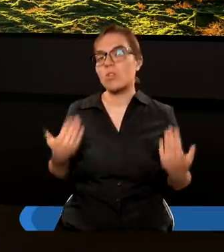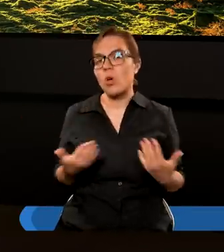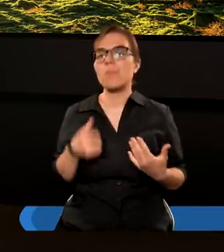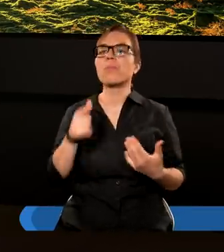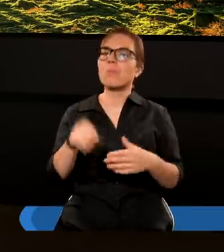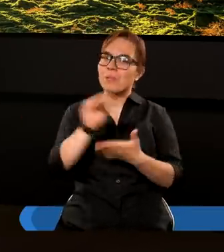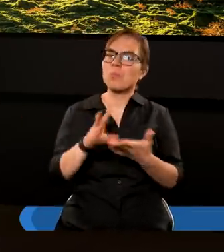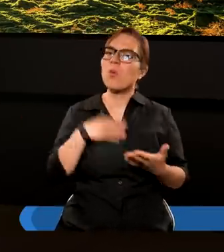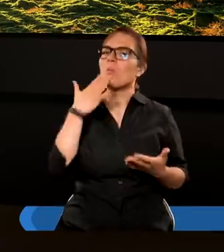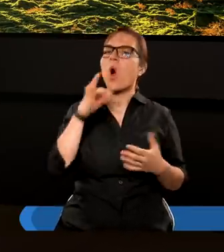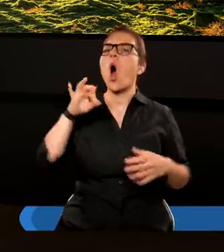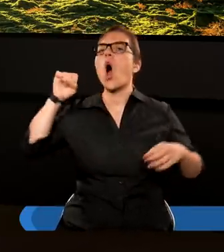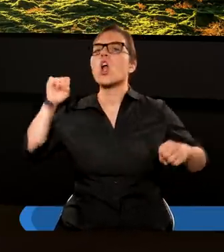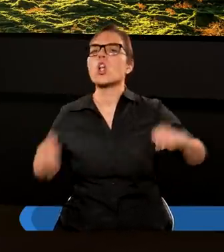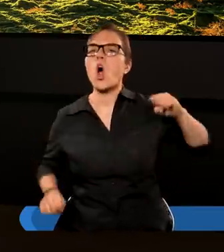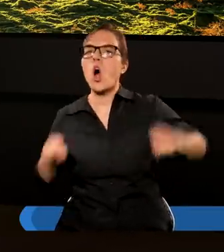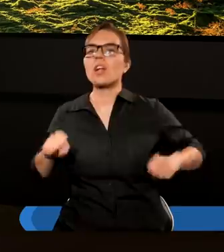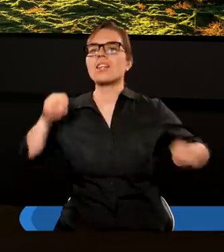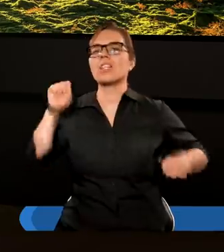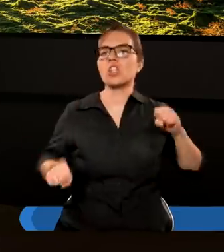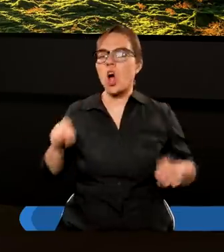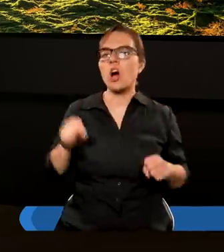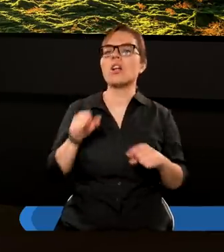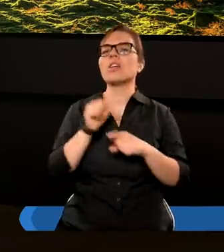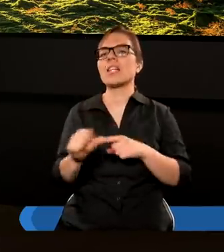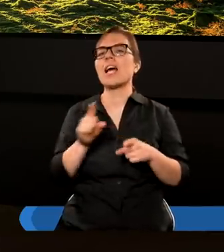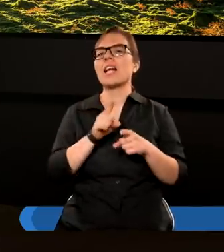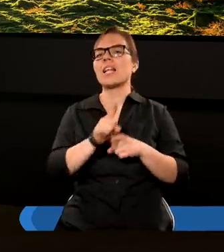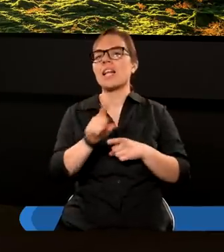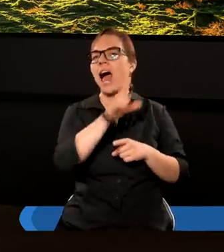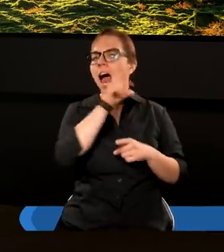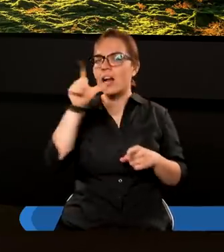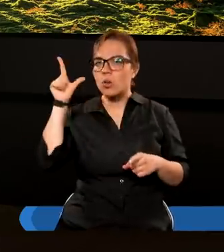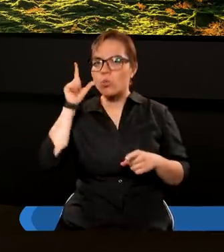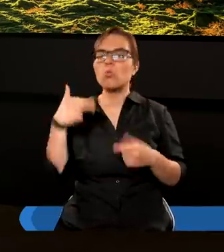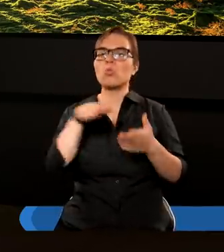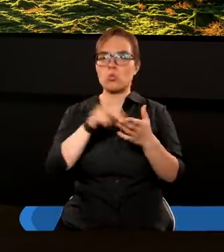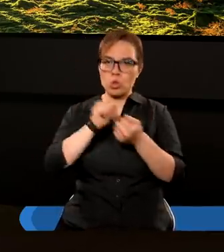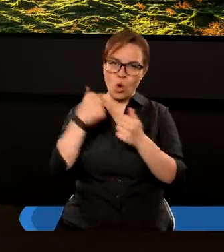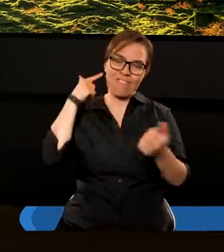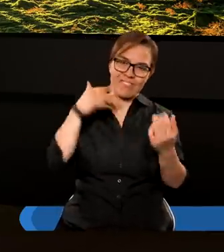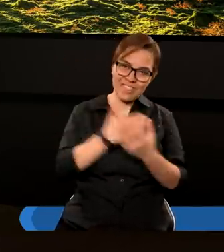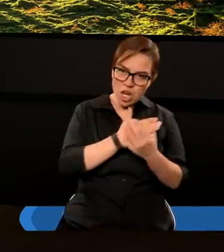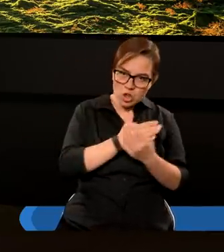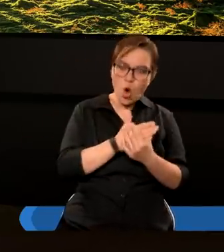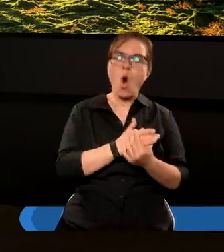Pismo Święte mówi o sądzie. Sąd jest dobry dla ludzi, którzy są wierzący,